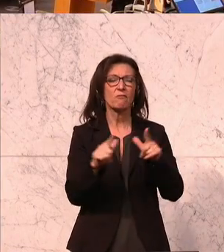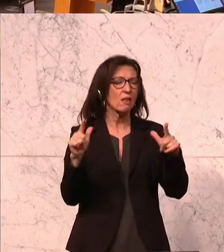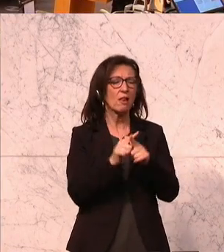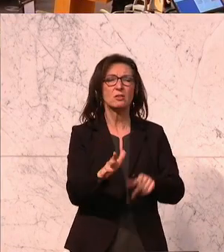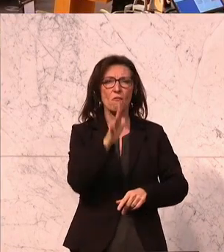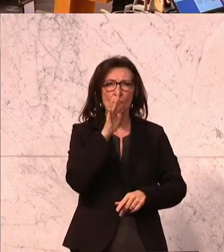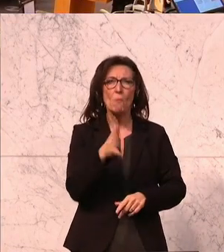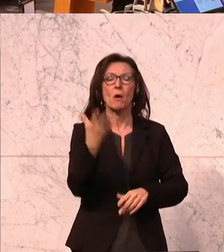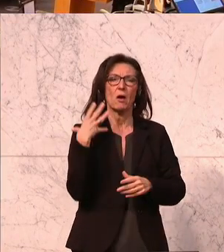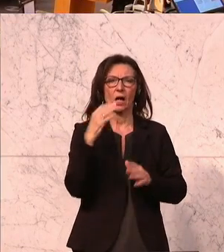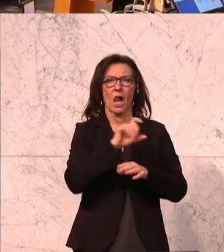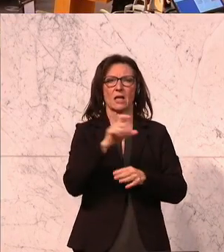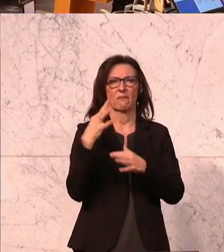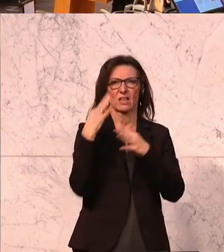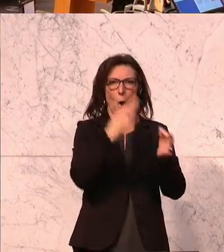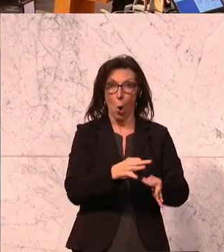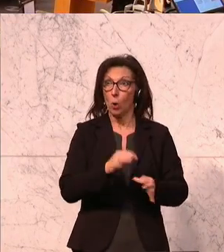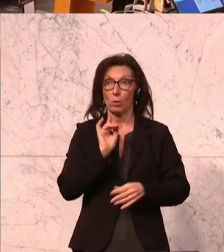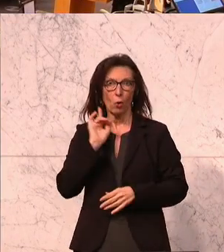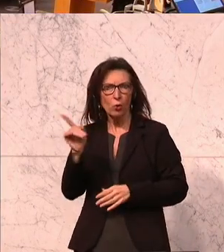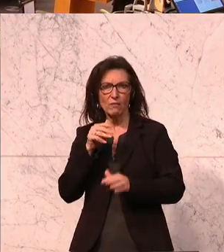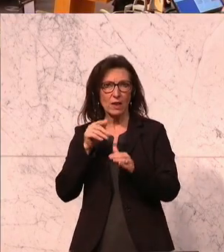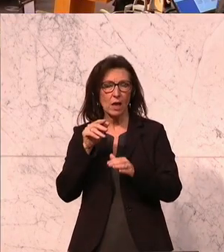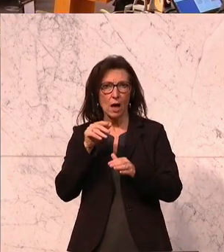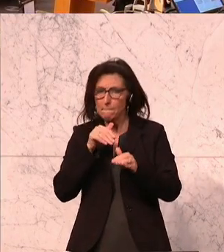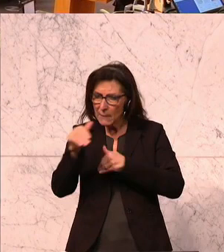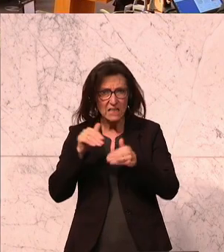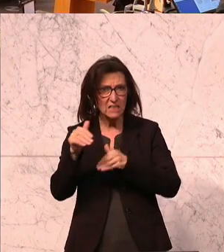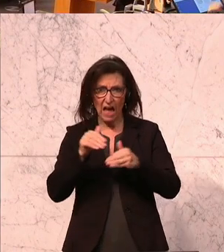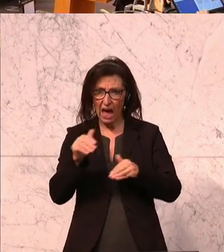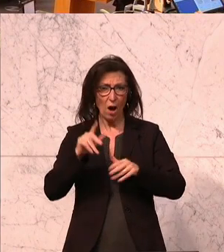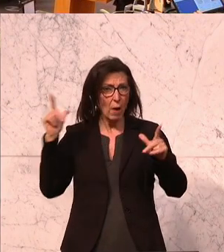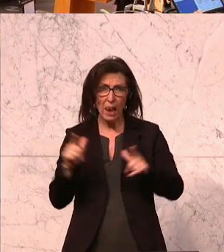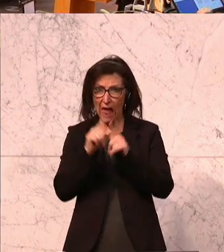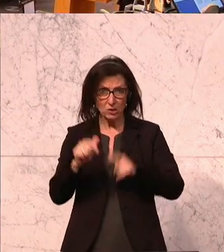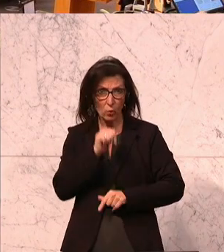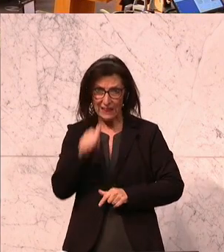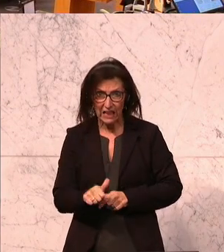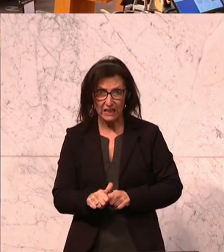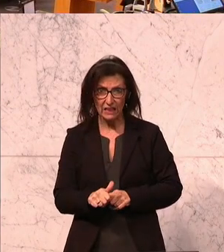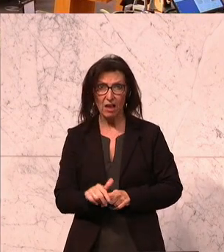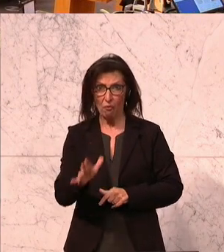Wer seine Leistung in der Bundesregierung nicht bringt, sollte gehen. Und das sollten Sie jedenfalls tun.